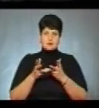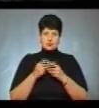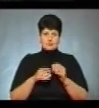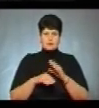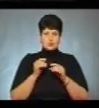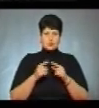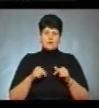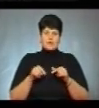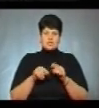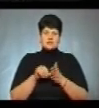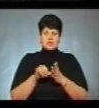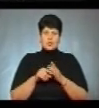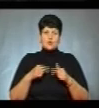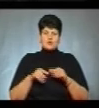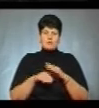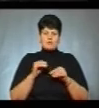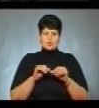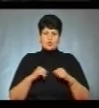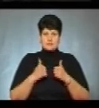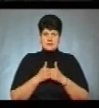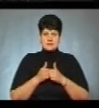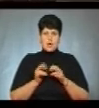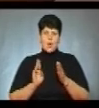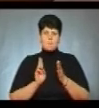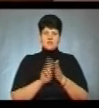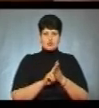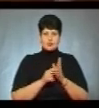бюлетенів члени окружної виборчої комісії опечатують кабінет.